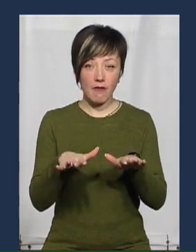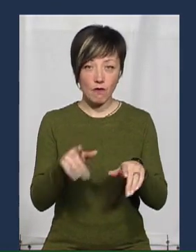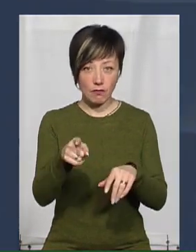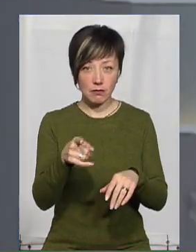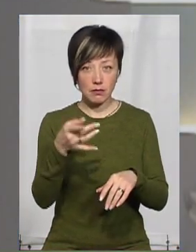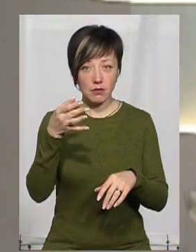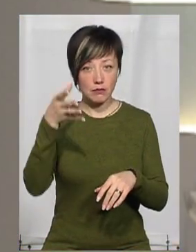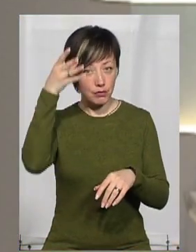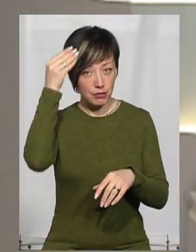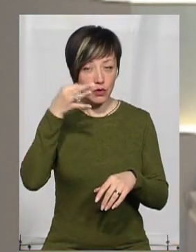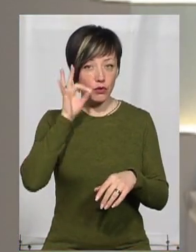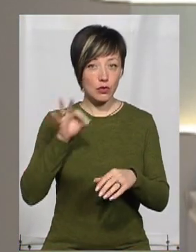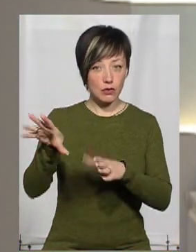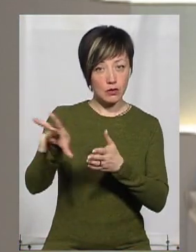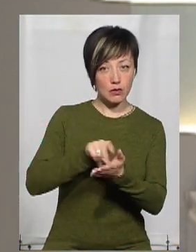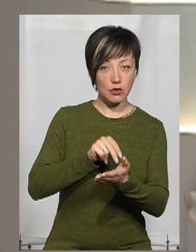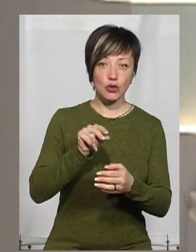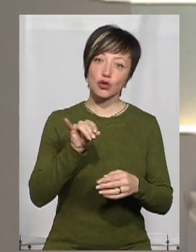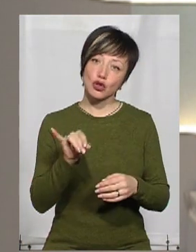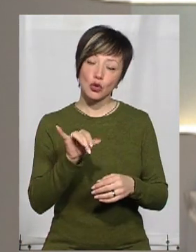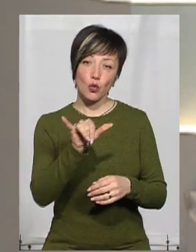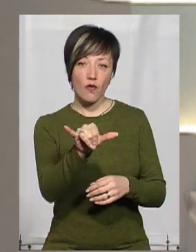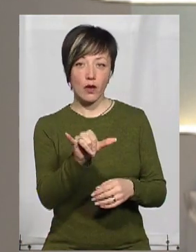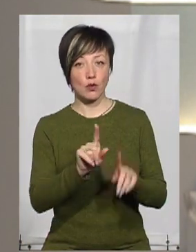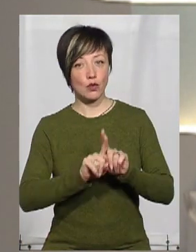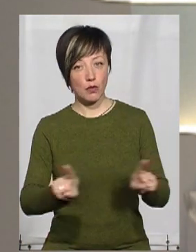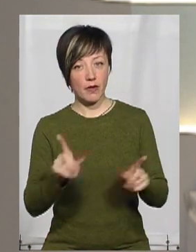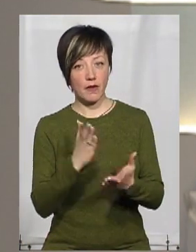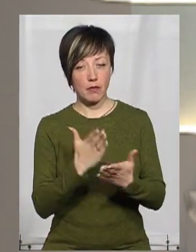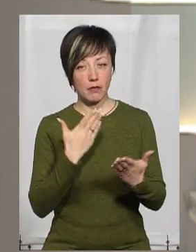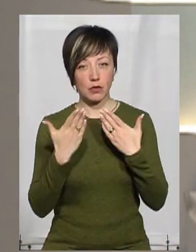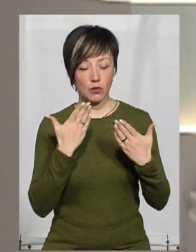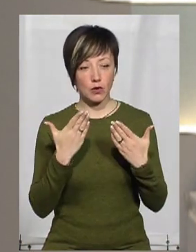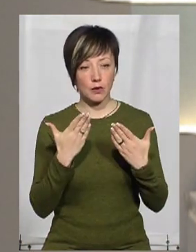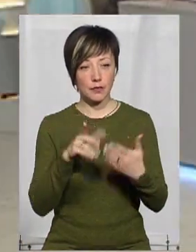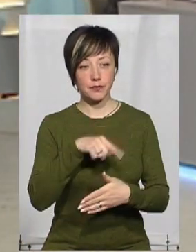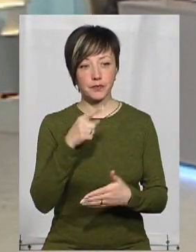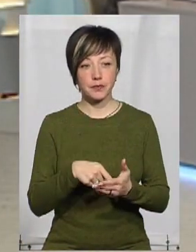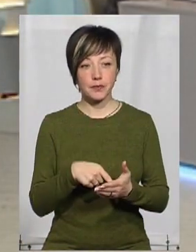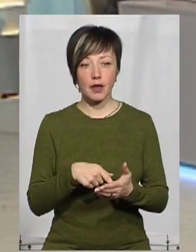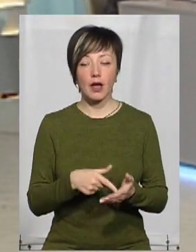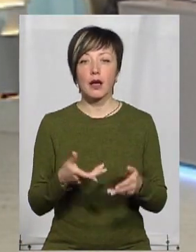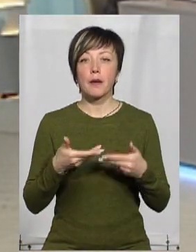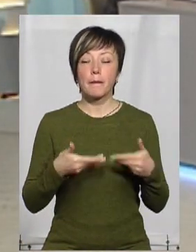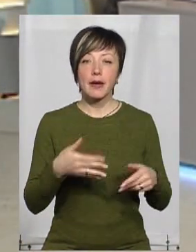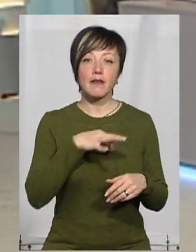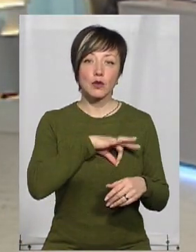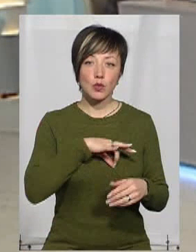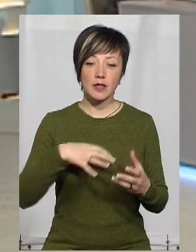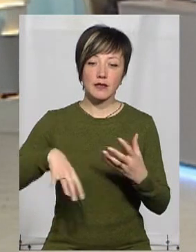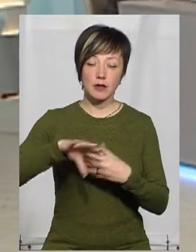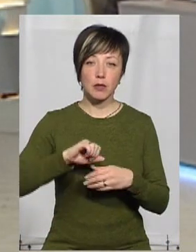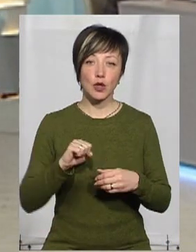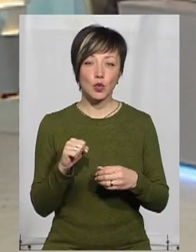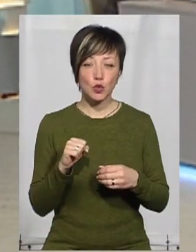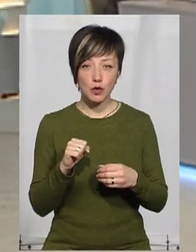їхній досвід? Чи у вас є щось особливі, якісь підходи? Ми не те, що використовували. Ми зі всіма